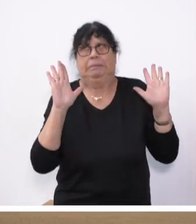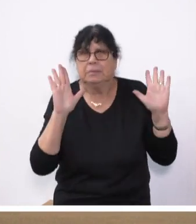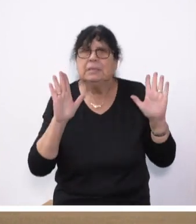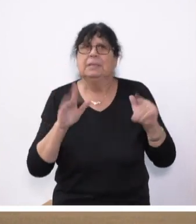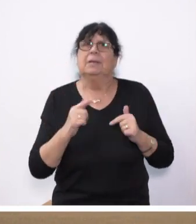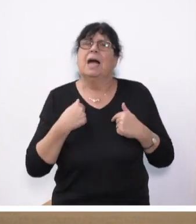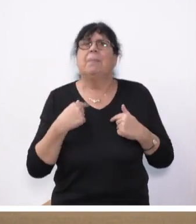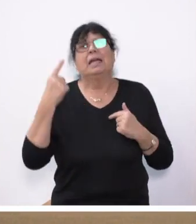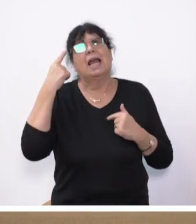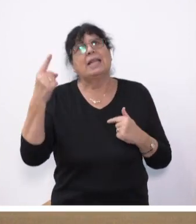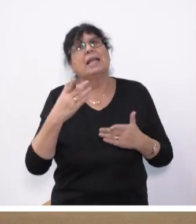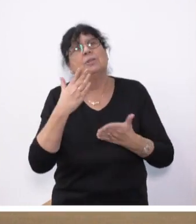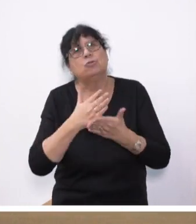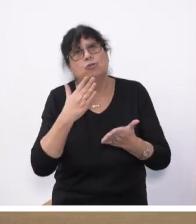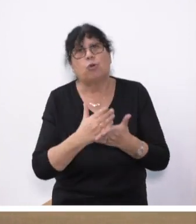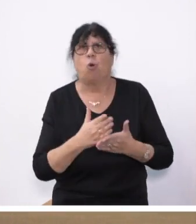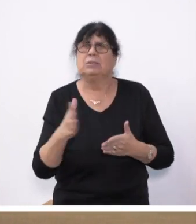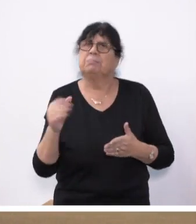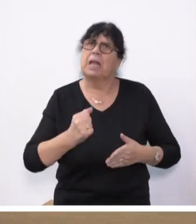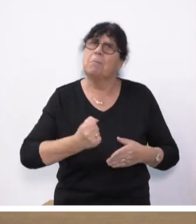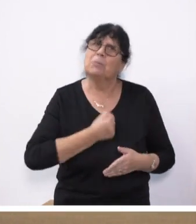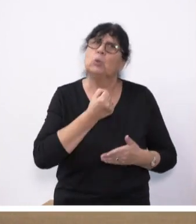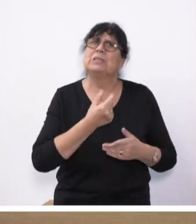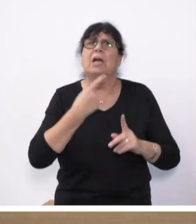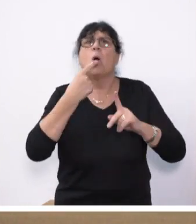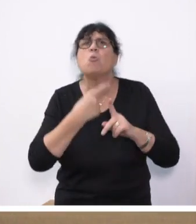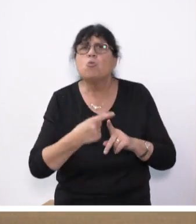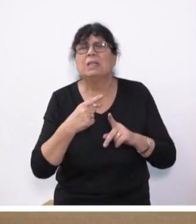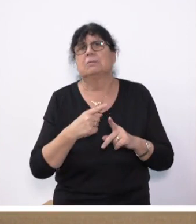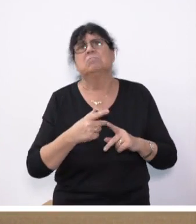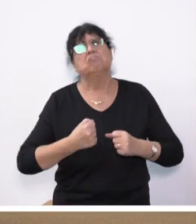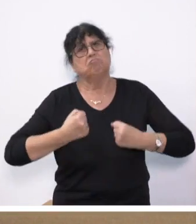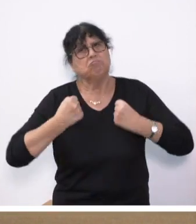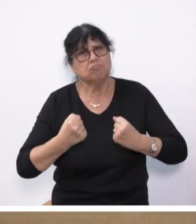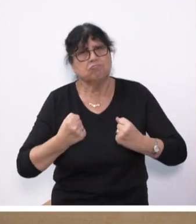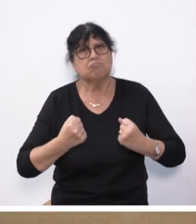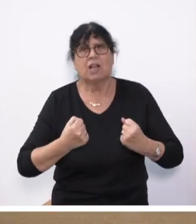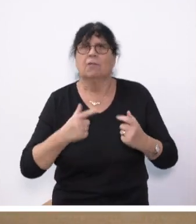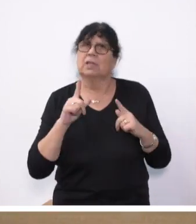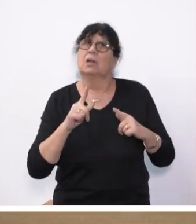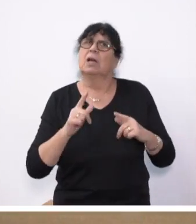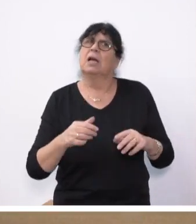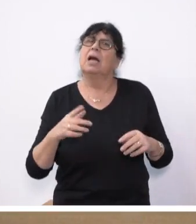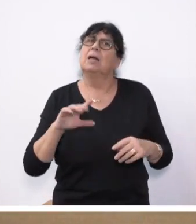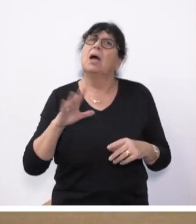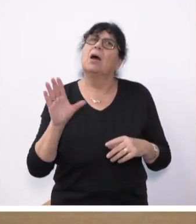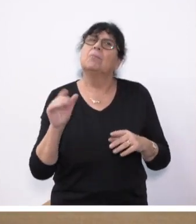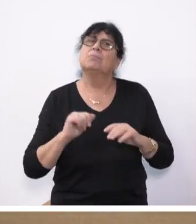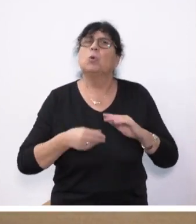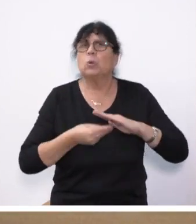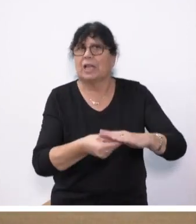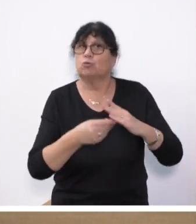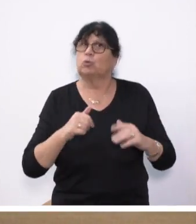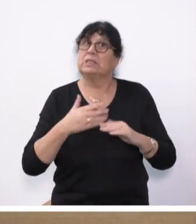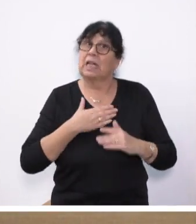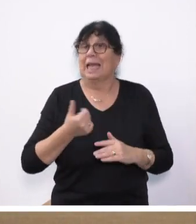denke schon, dass sie mit Mut und mit Tatkraft dazu beigetragen hat, dass der gestrige Tag